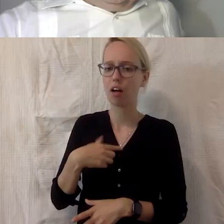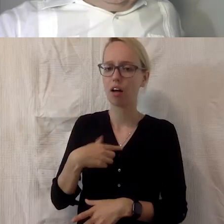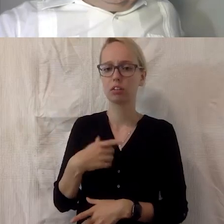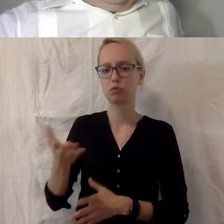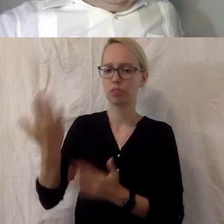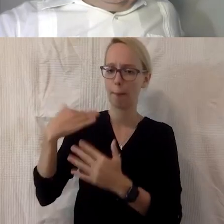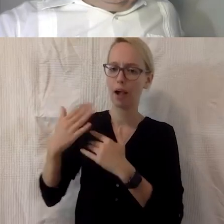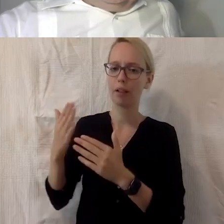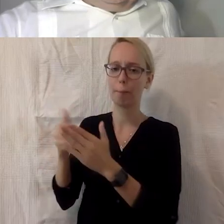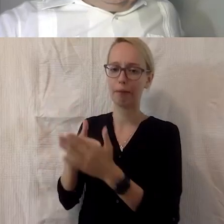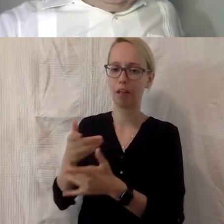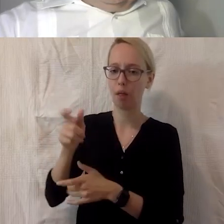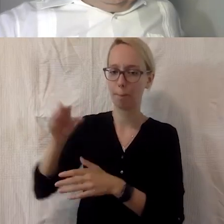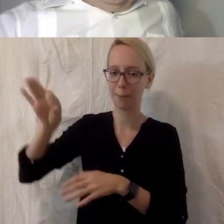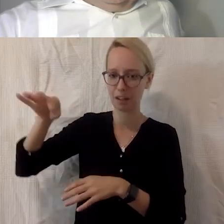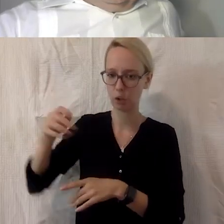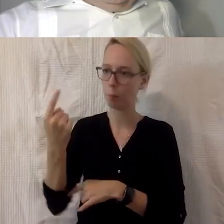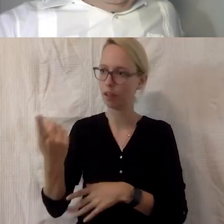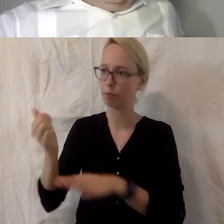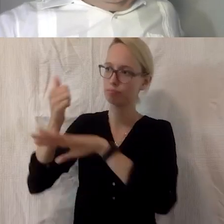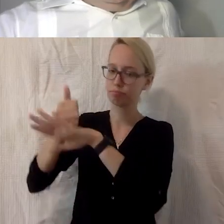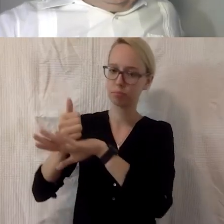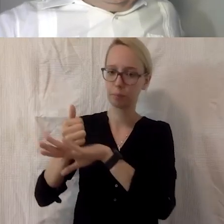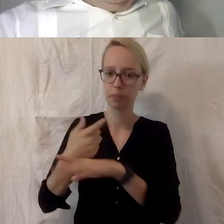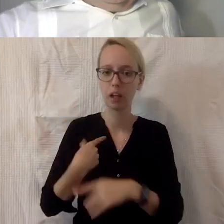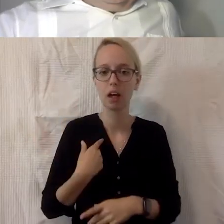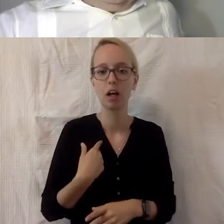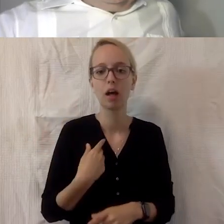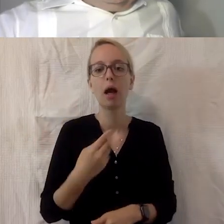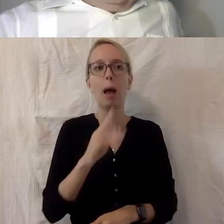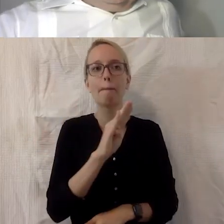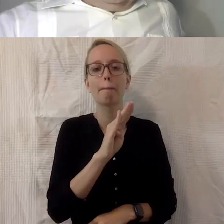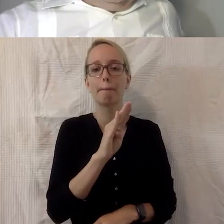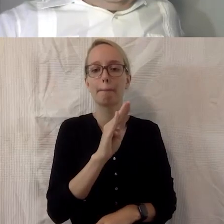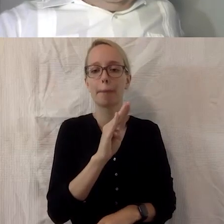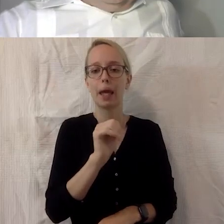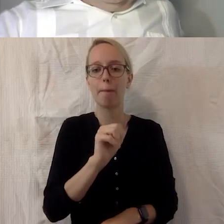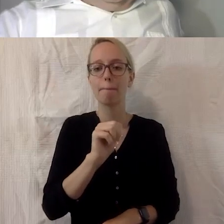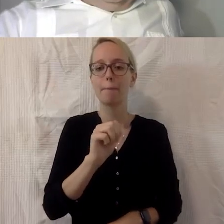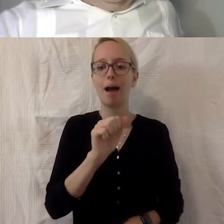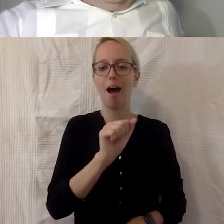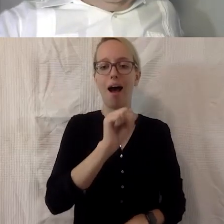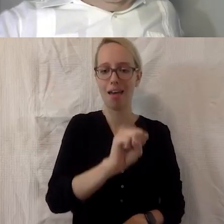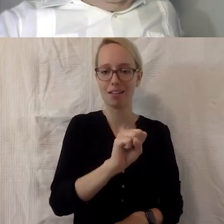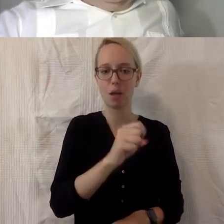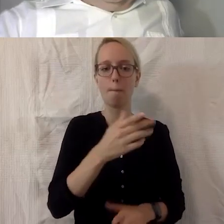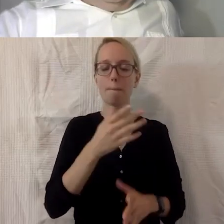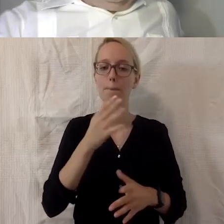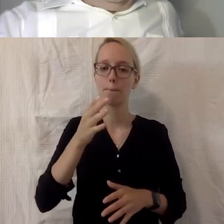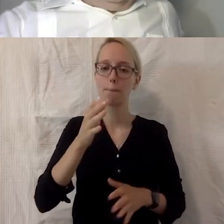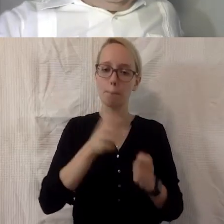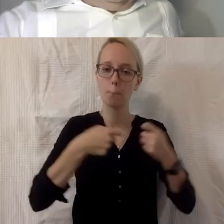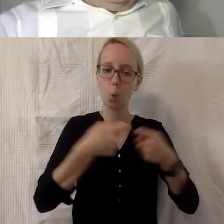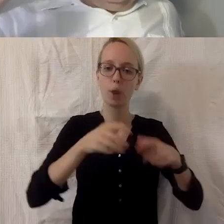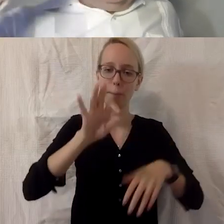Zuschauer oder Zuhörenden mal kurz das BMAS, das Bundesministerium für Arbeit und Soziales, in dem im Moment, wie der